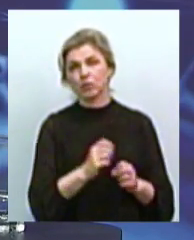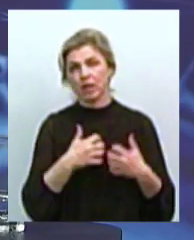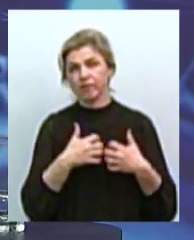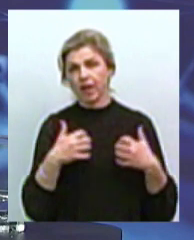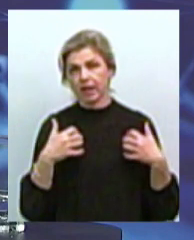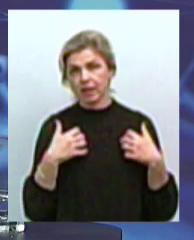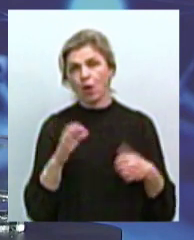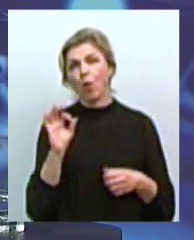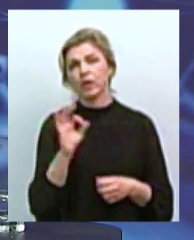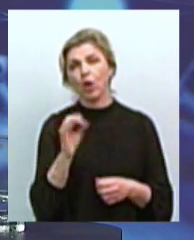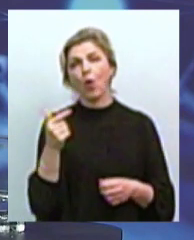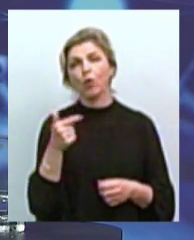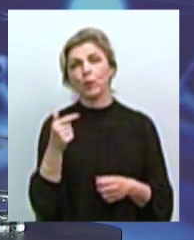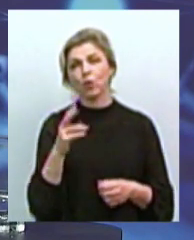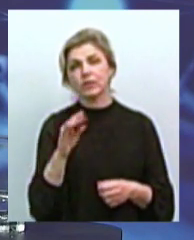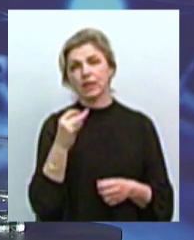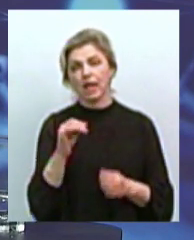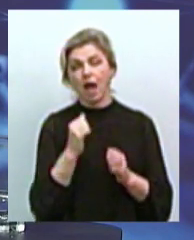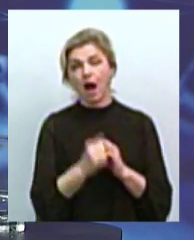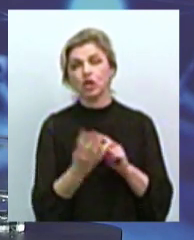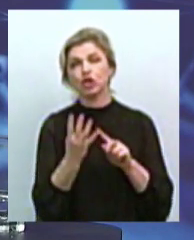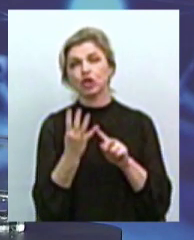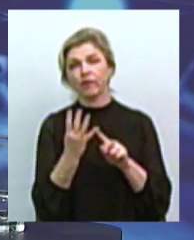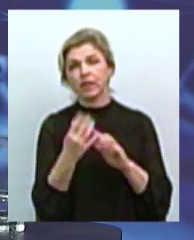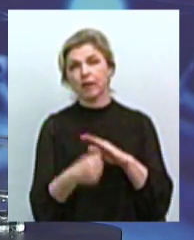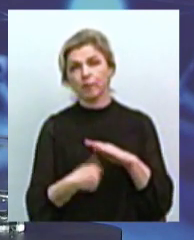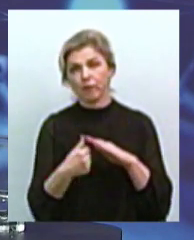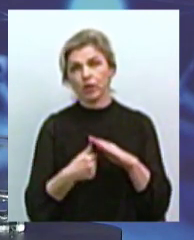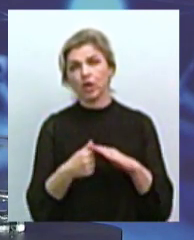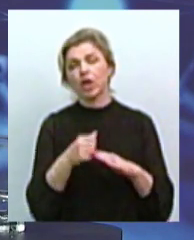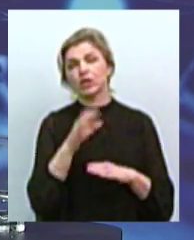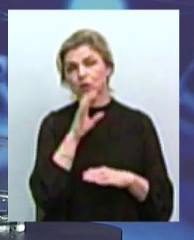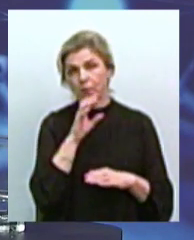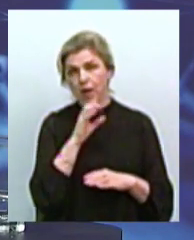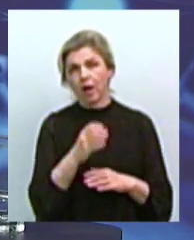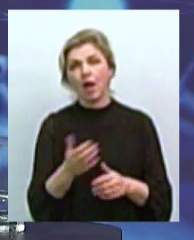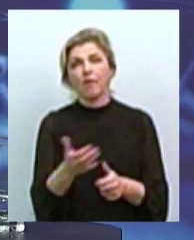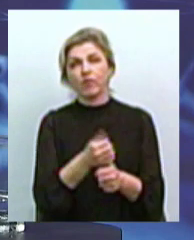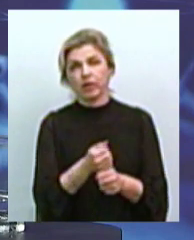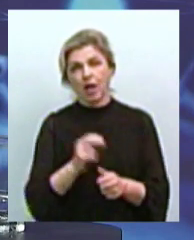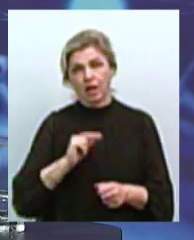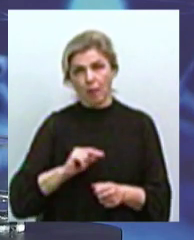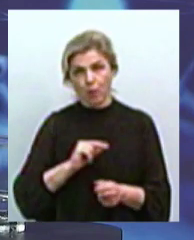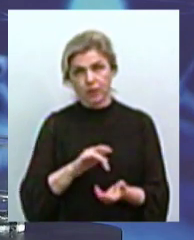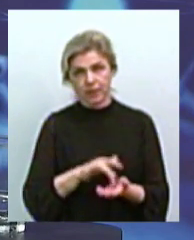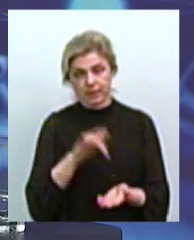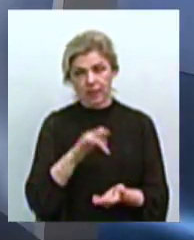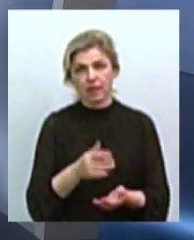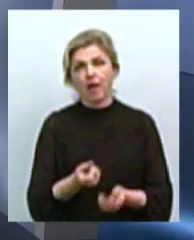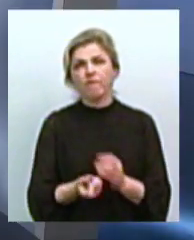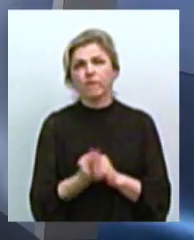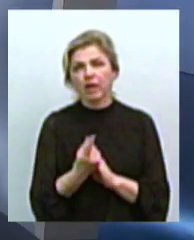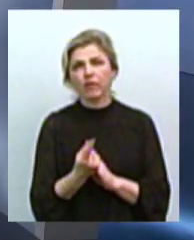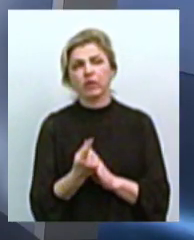Голобродський, у кожної четвертої безпритульної тварини, яку відловили співробітнику центру, виявлено